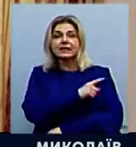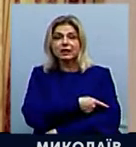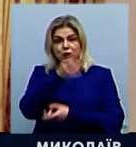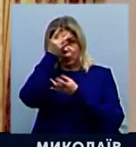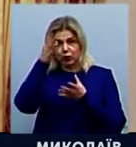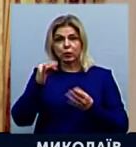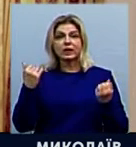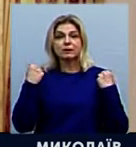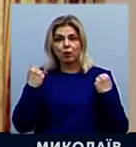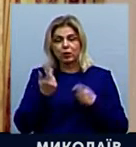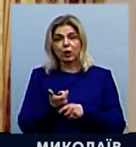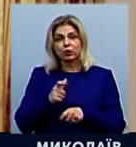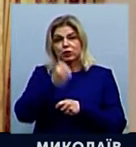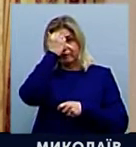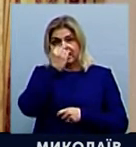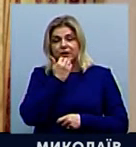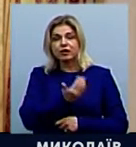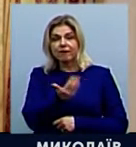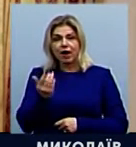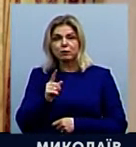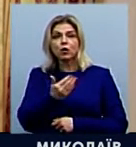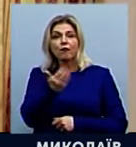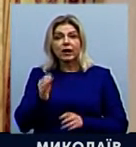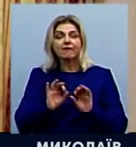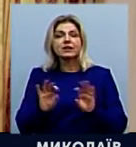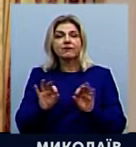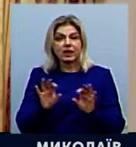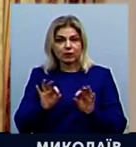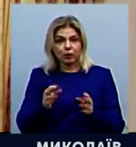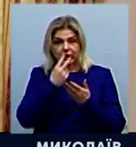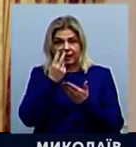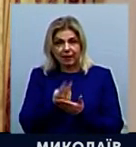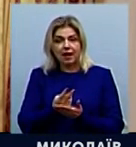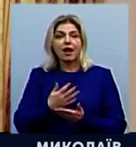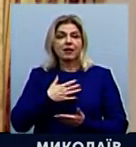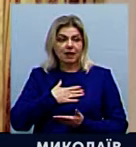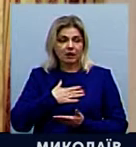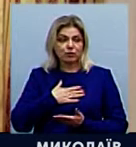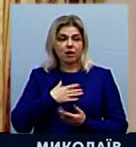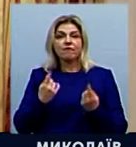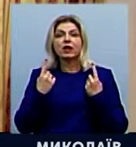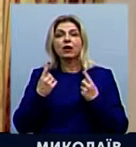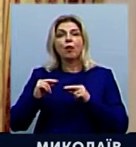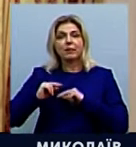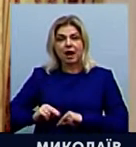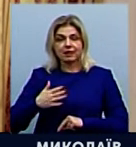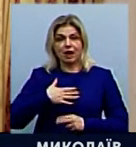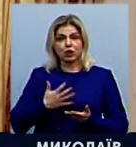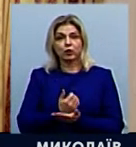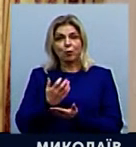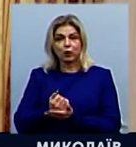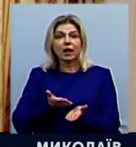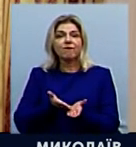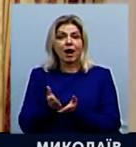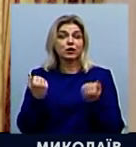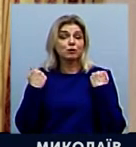за те, що ви висвітлюєте нашу, скажімо так, нелегку працю, наші здобутки в галузі спорту